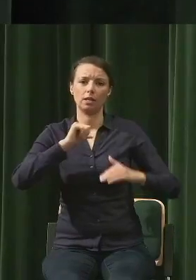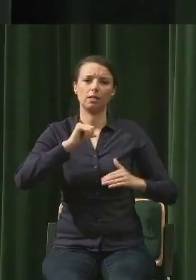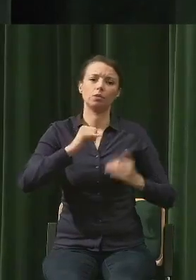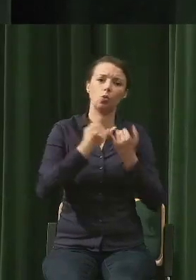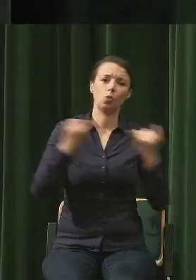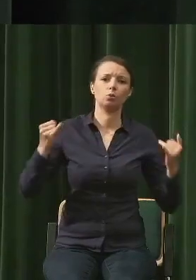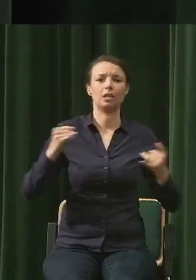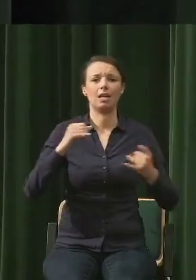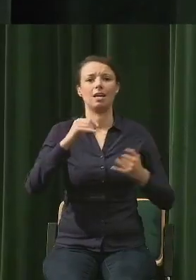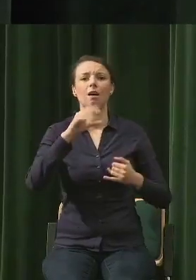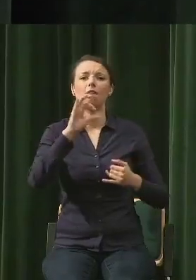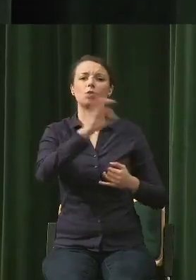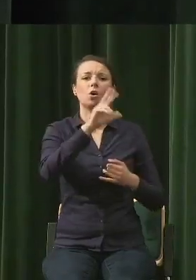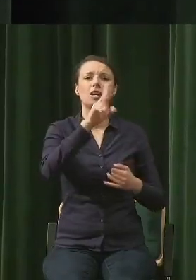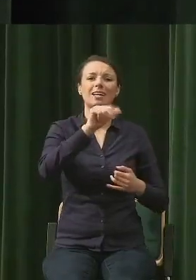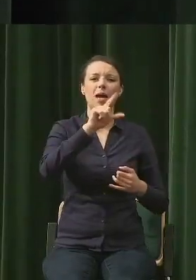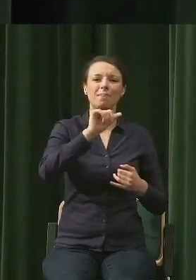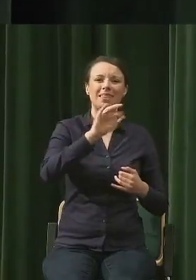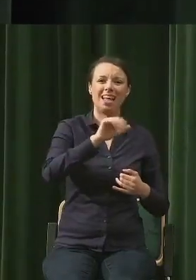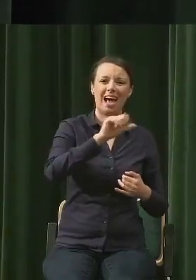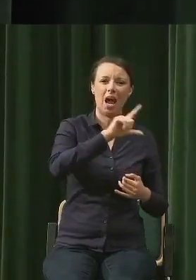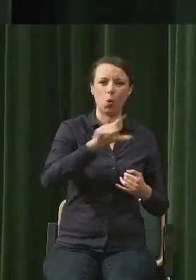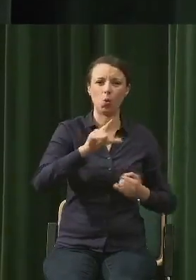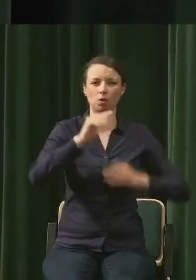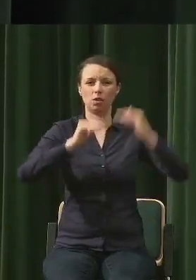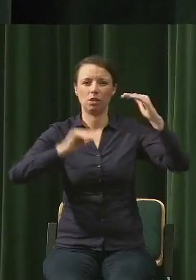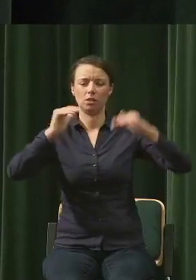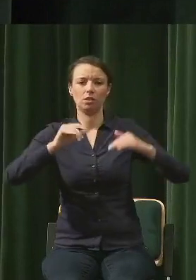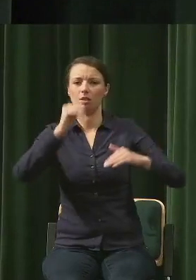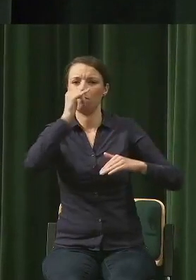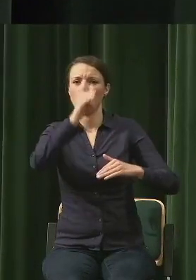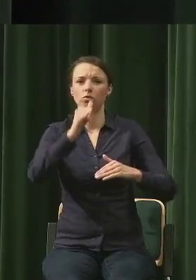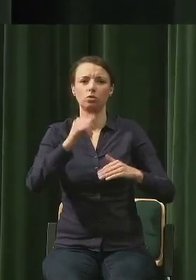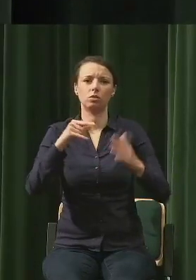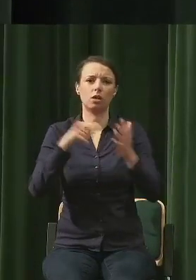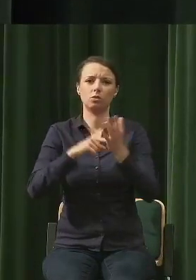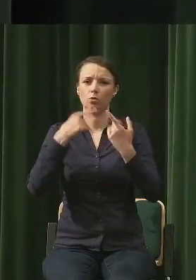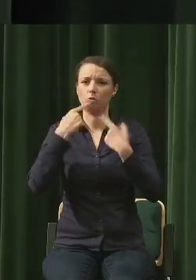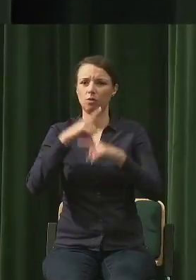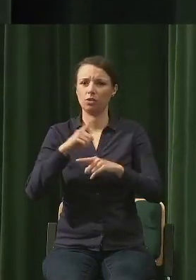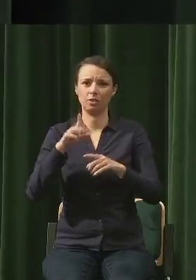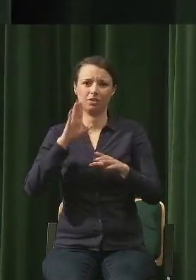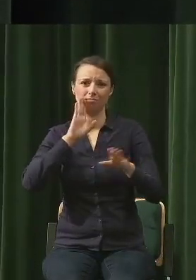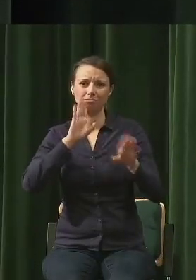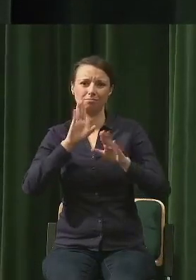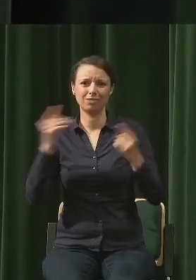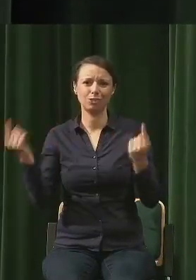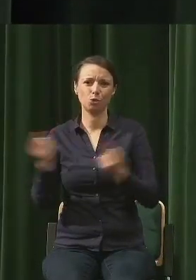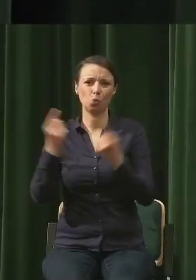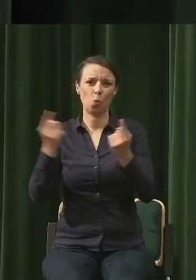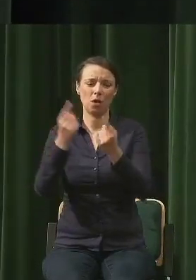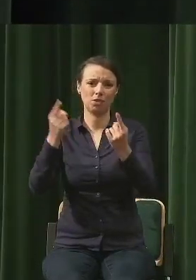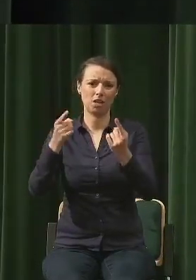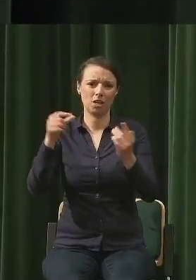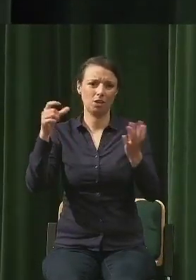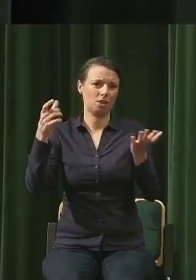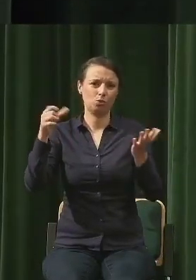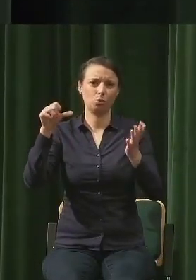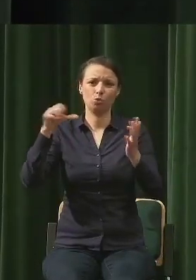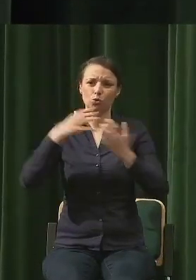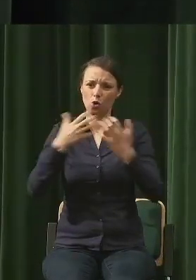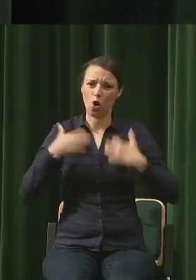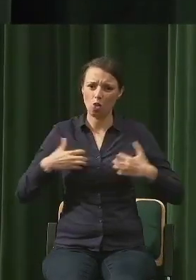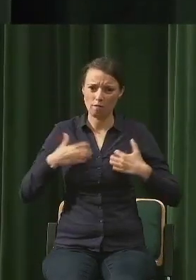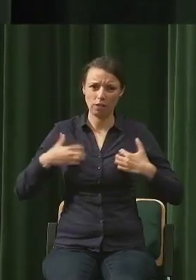nie można taką samą odpowiedzialnością za stan Środowiska obciążać mieszkańców powiedzmy Afryki, którzy